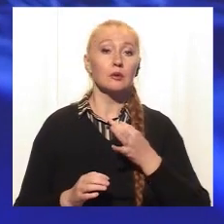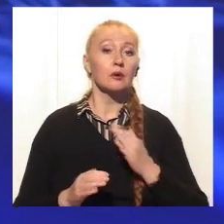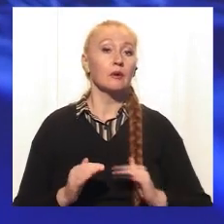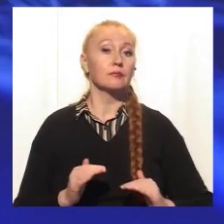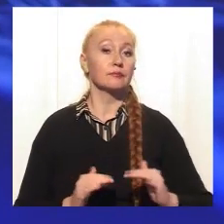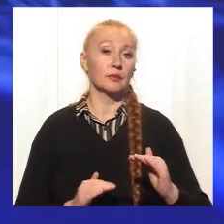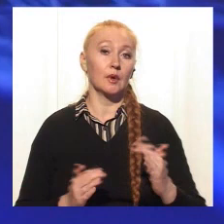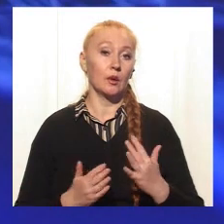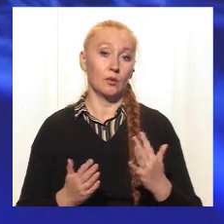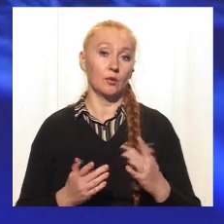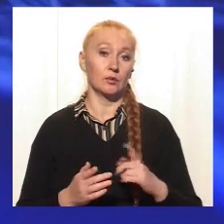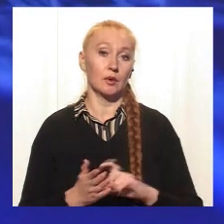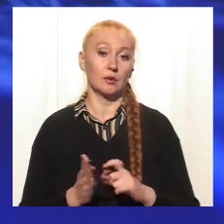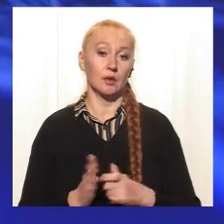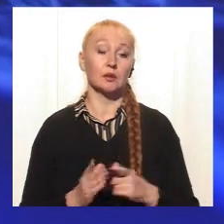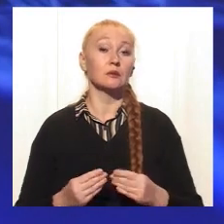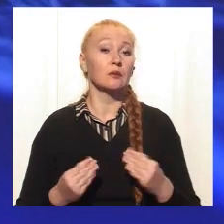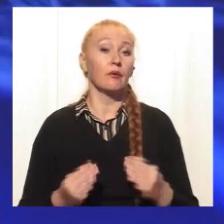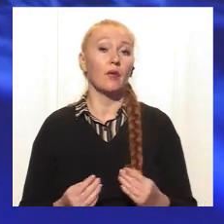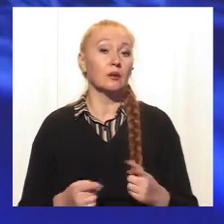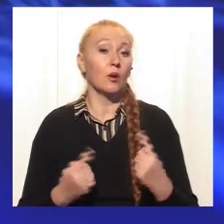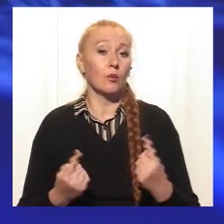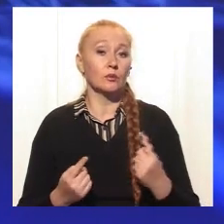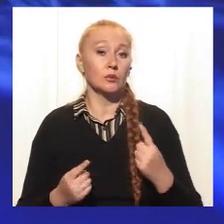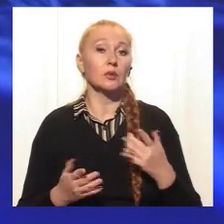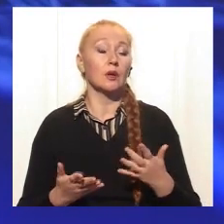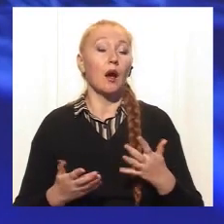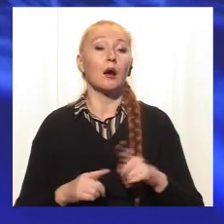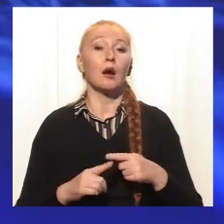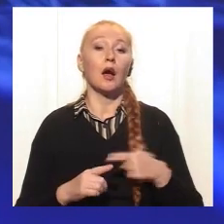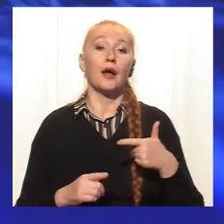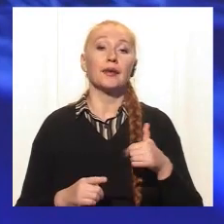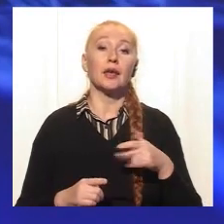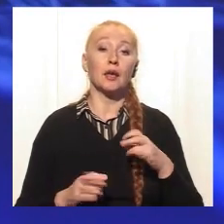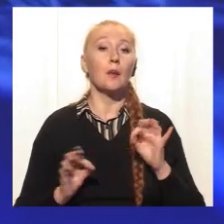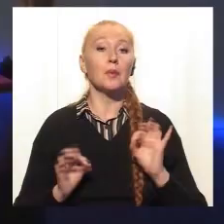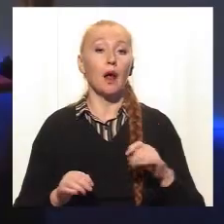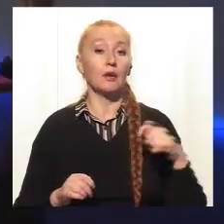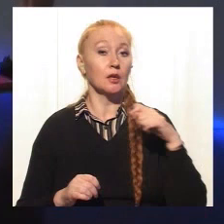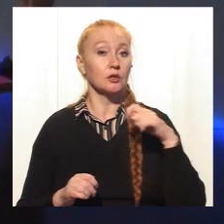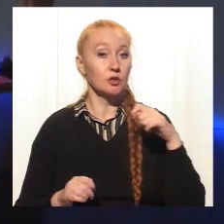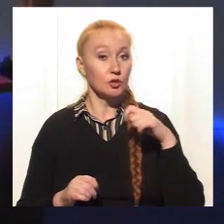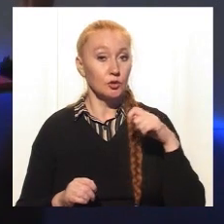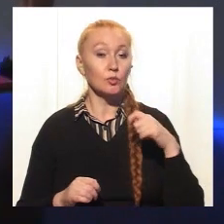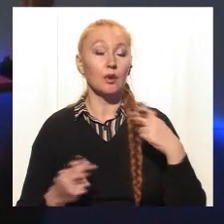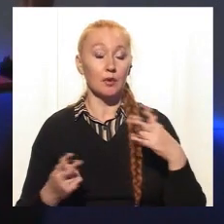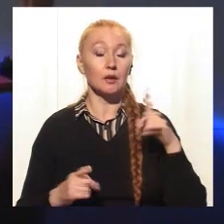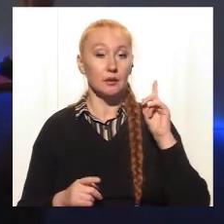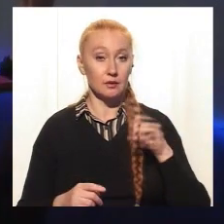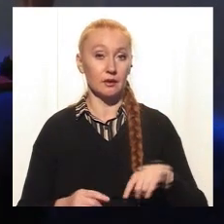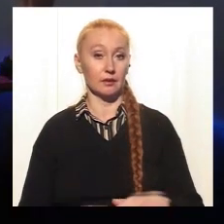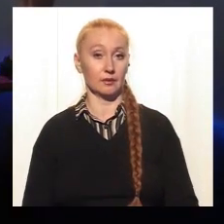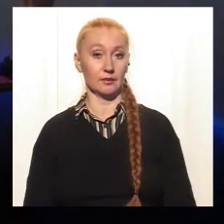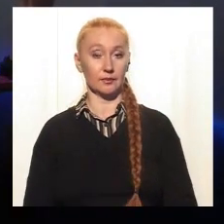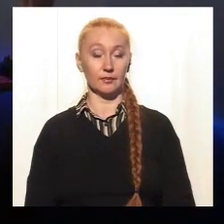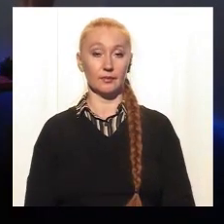каких-то классов, давать им элементарные понятия о гигиене, как правильно даже чистить зубы, тоже надо знать. Они